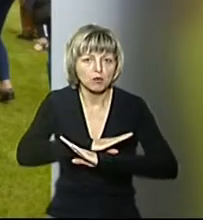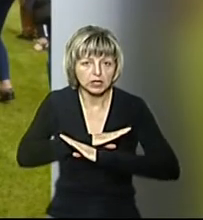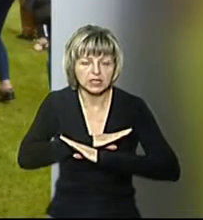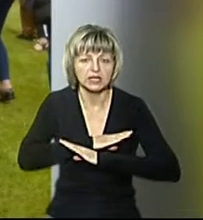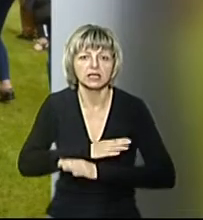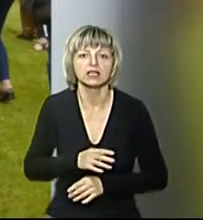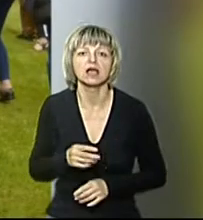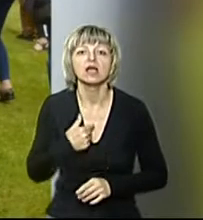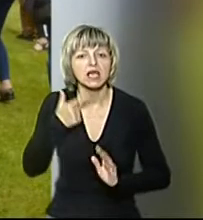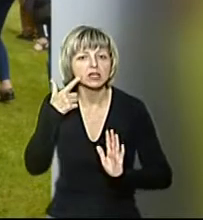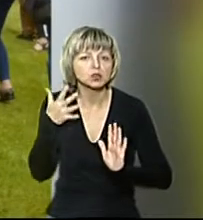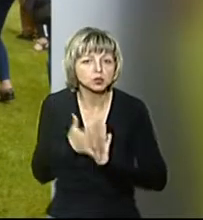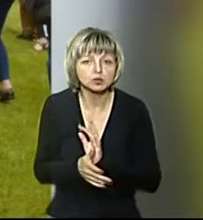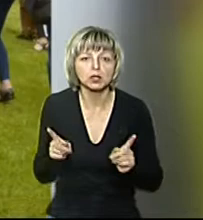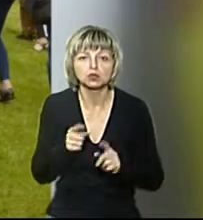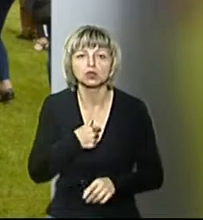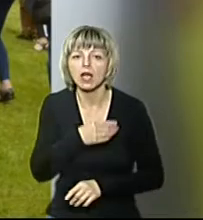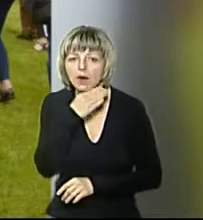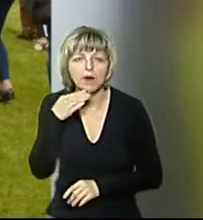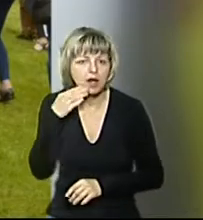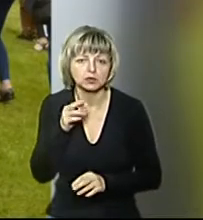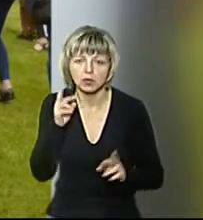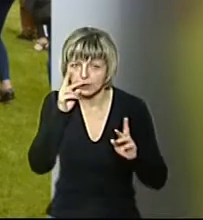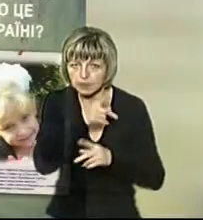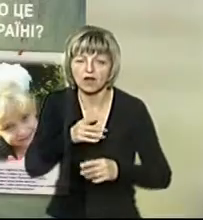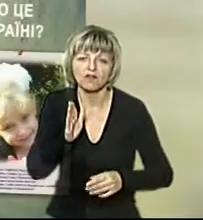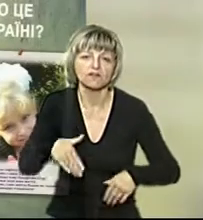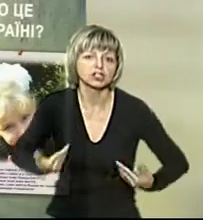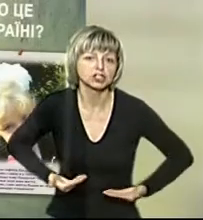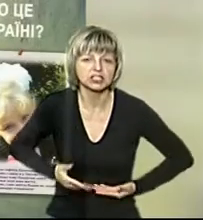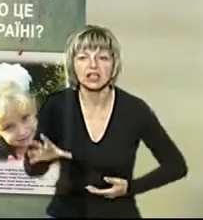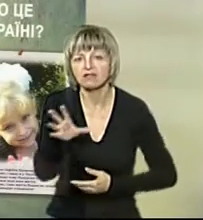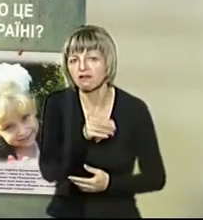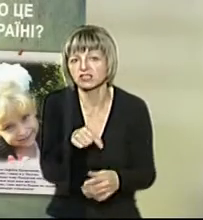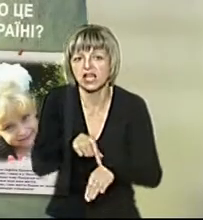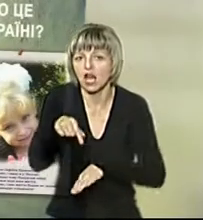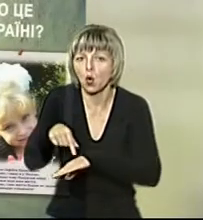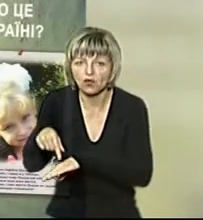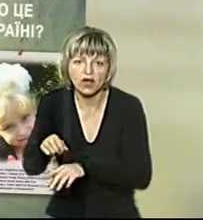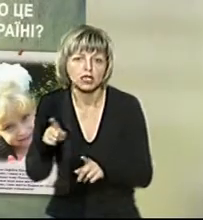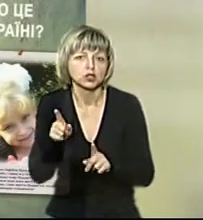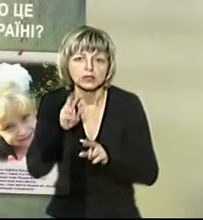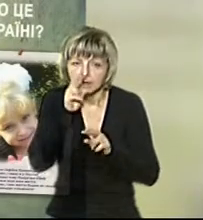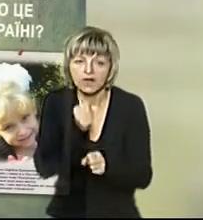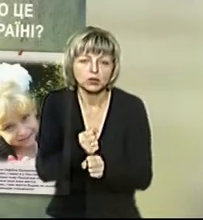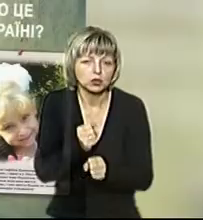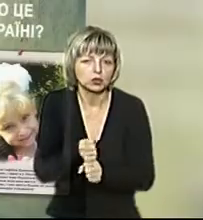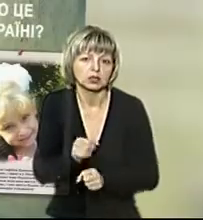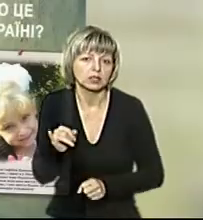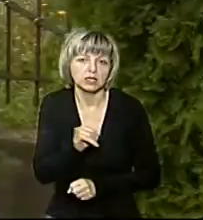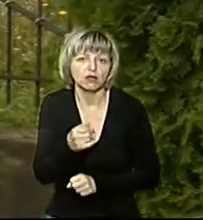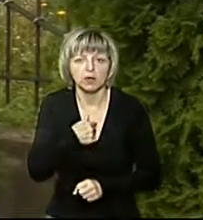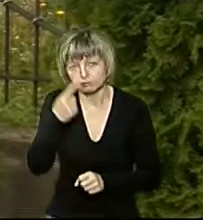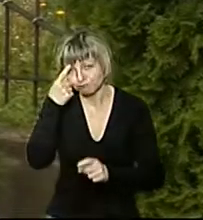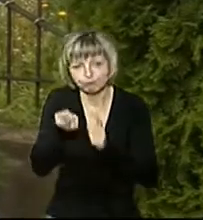я з тимі це вибралася, я зрозуміла, що я дуже багато неправильно чого там в житті реагувала на щось, чи неправильно щось робила. І тому змінився в мене